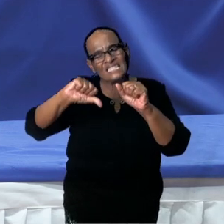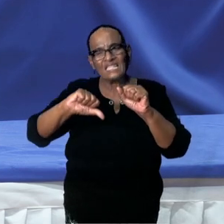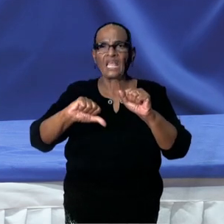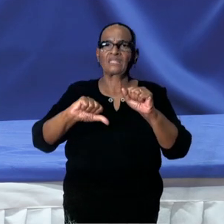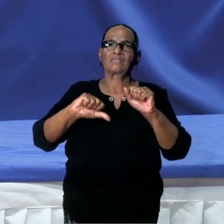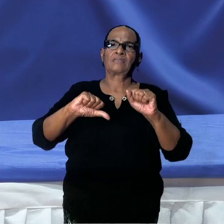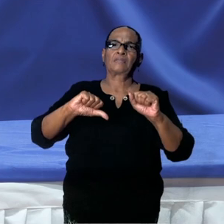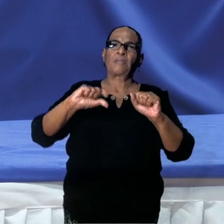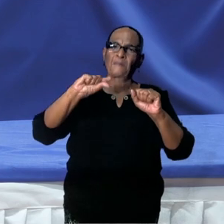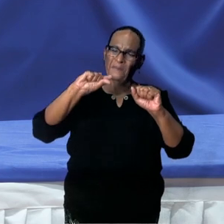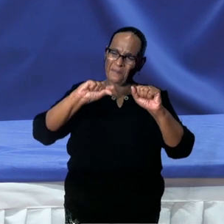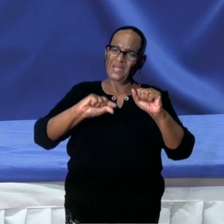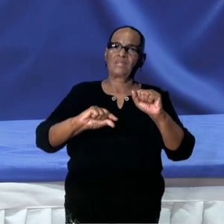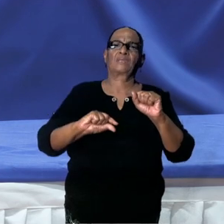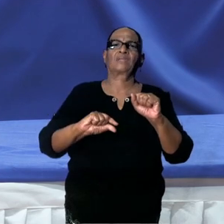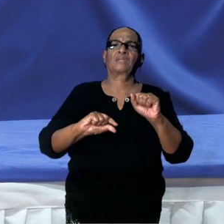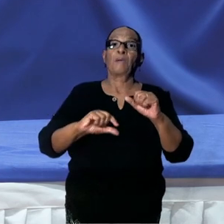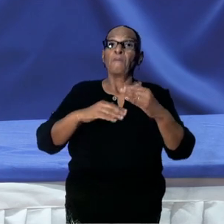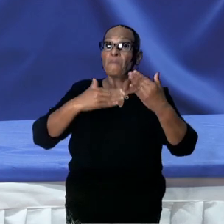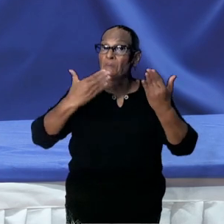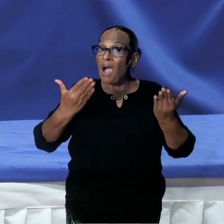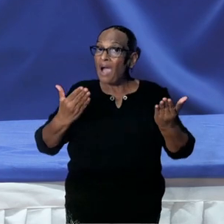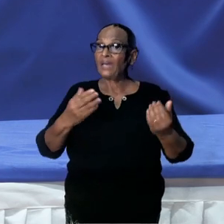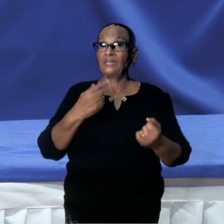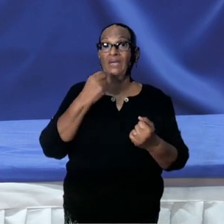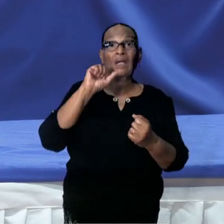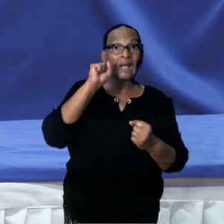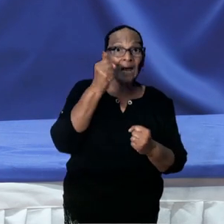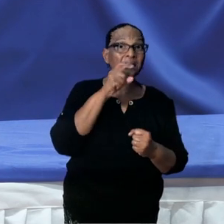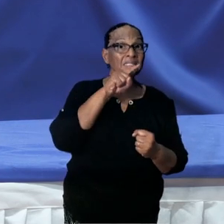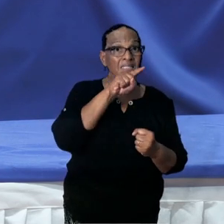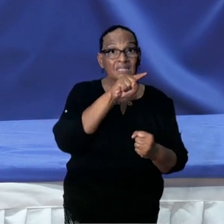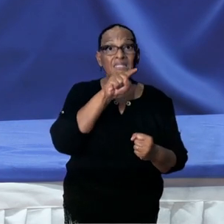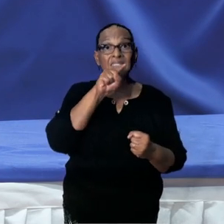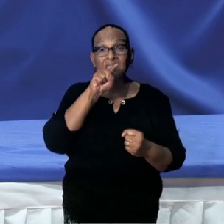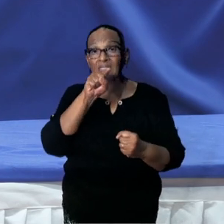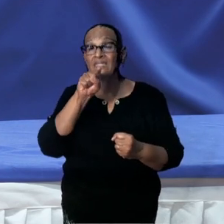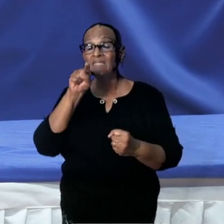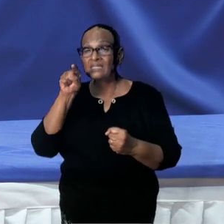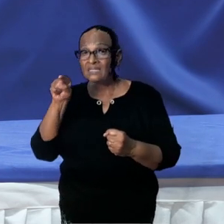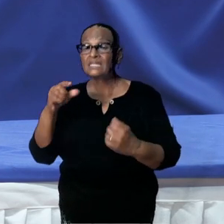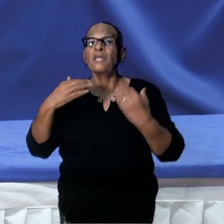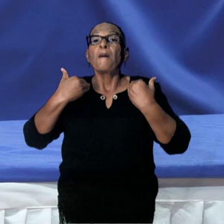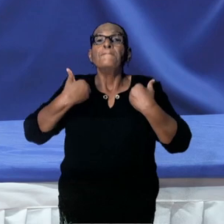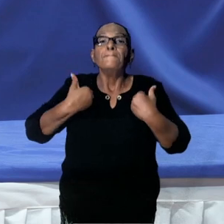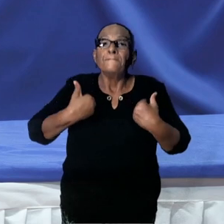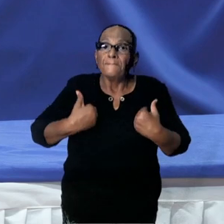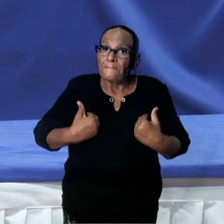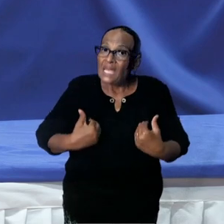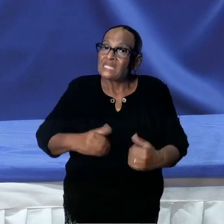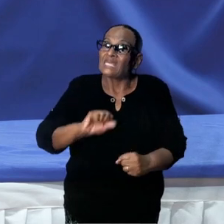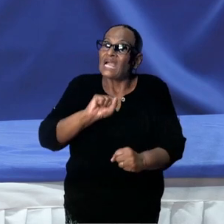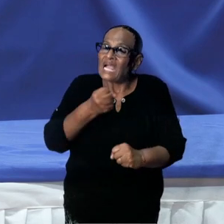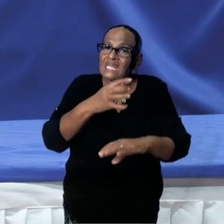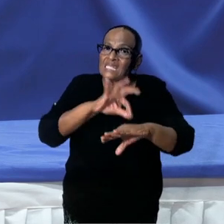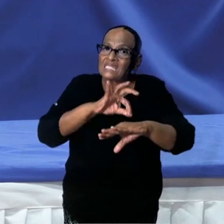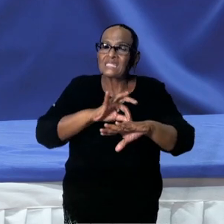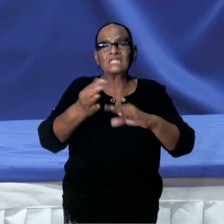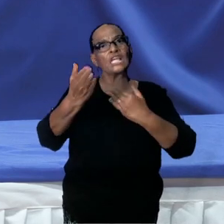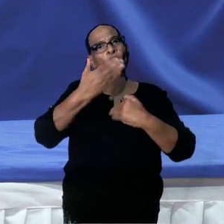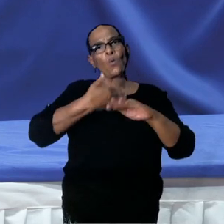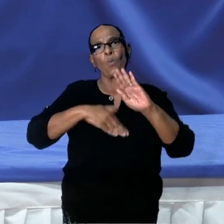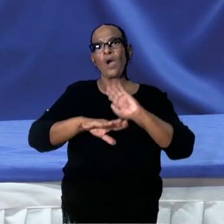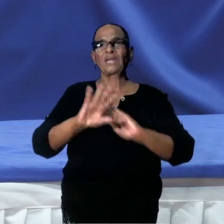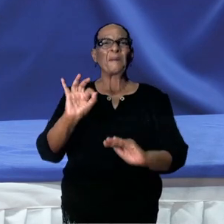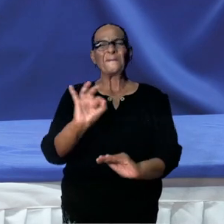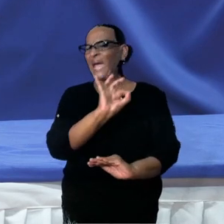geval zijn er aanwijzingen dat mensen wel ziek kunnen worden, maar ze worden niet